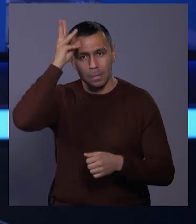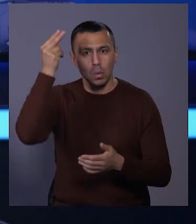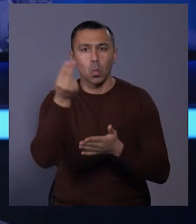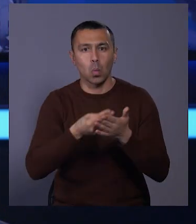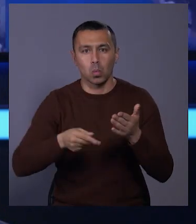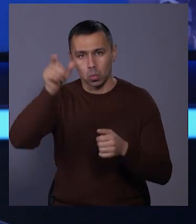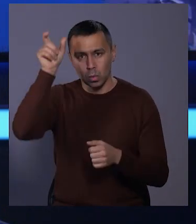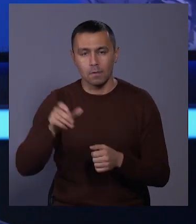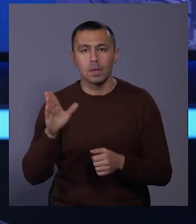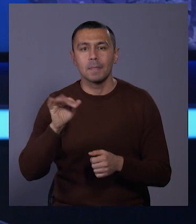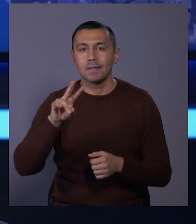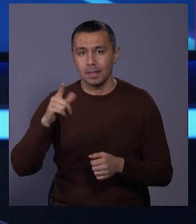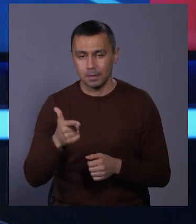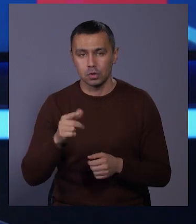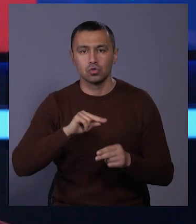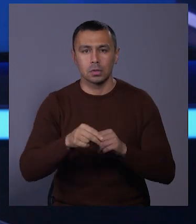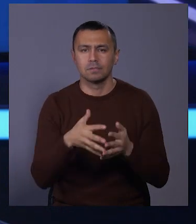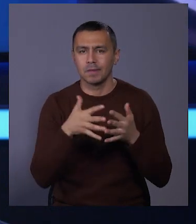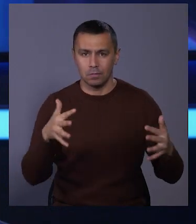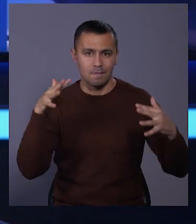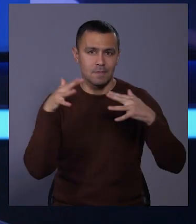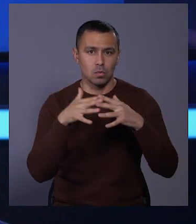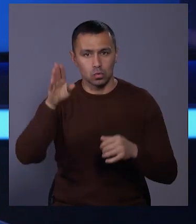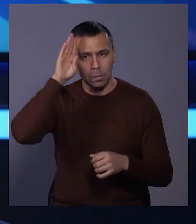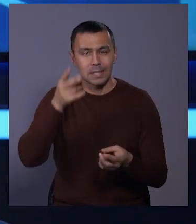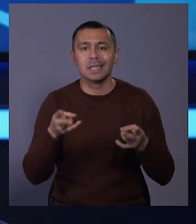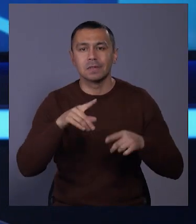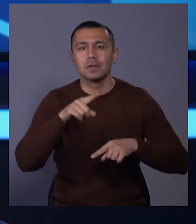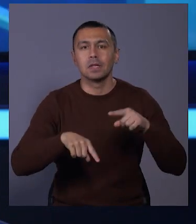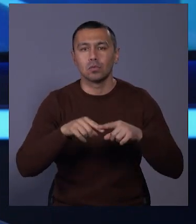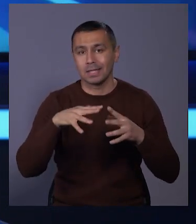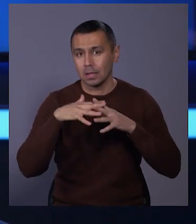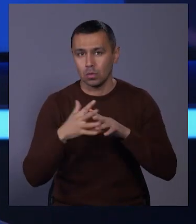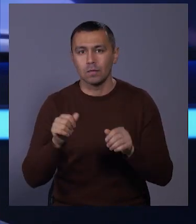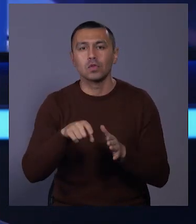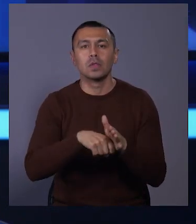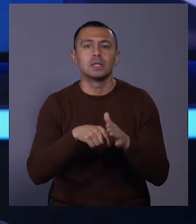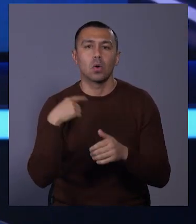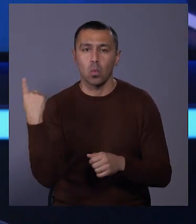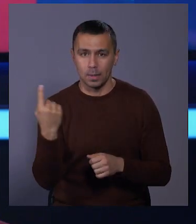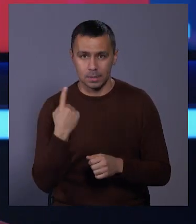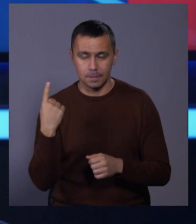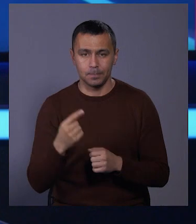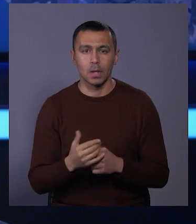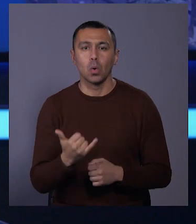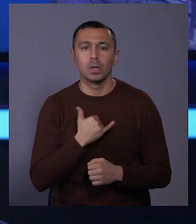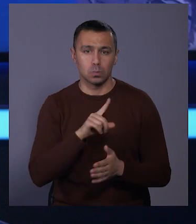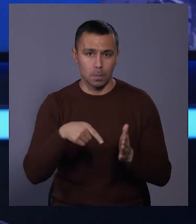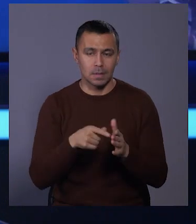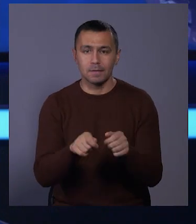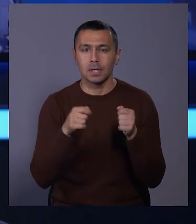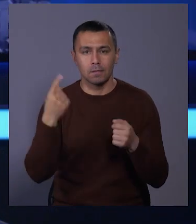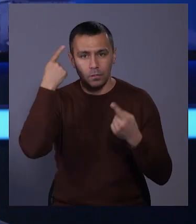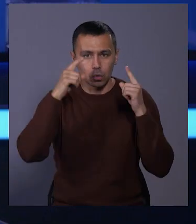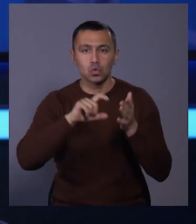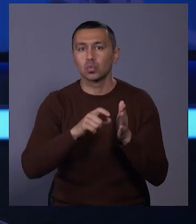художник Володимир Півень. Через повномасштабну війну чоловік покинув рідну Дружківку, що в Донецькій області. У нашому місті відкрив